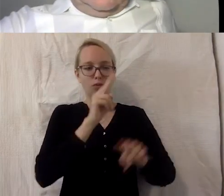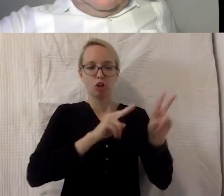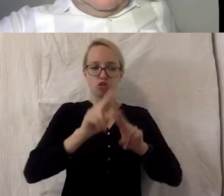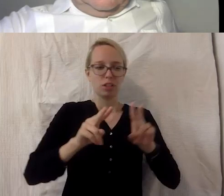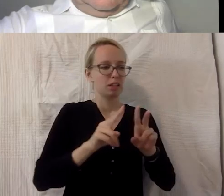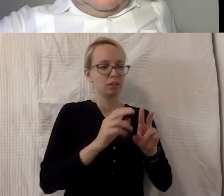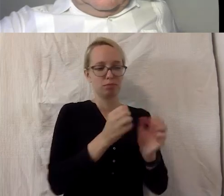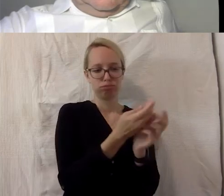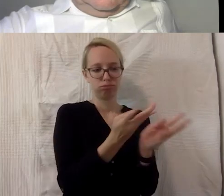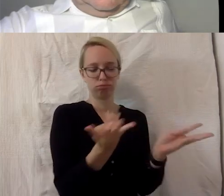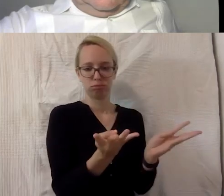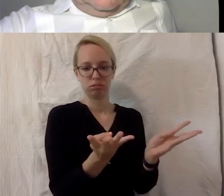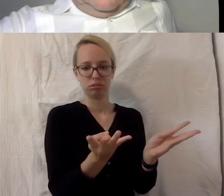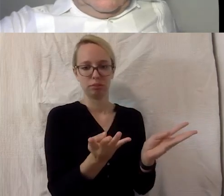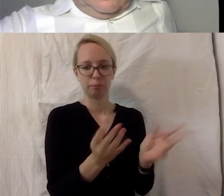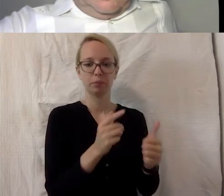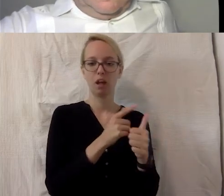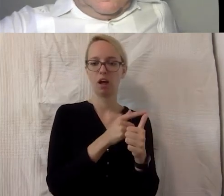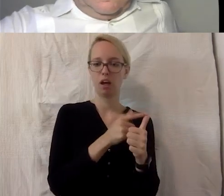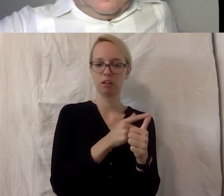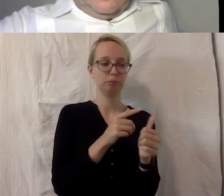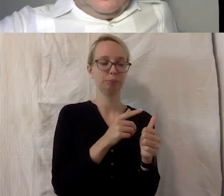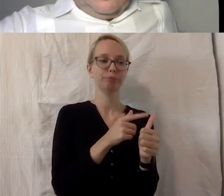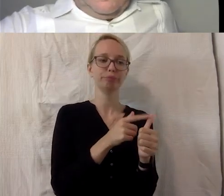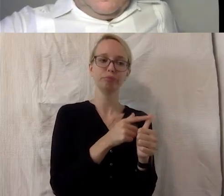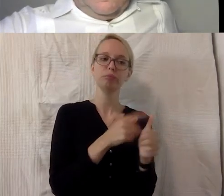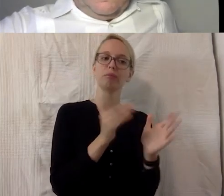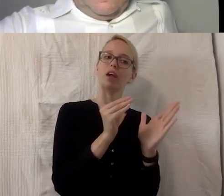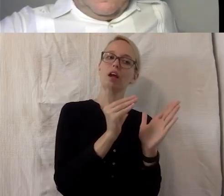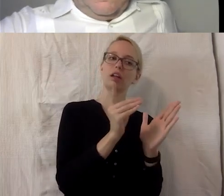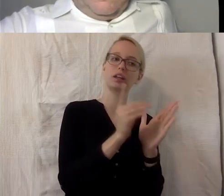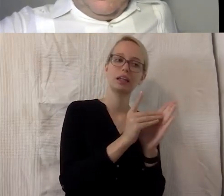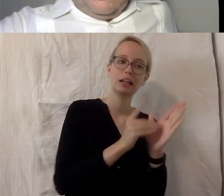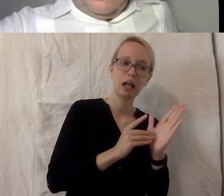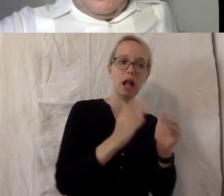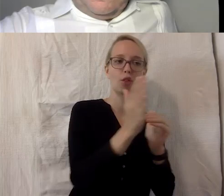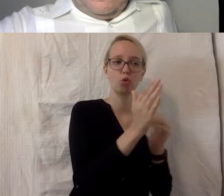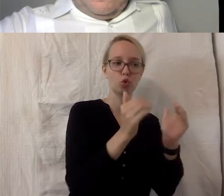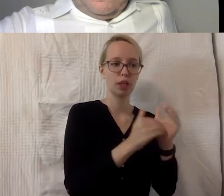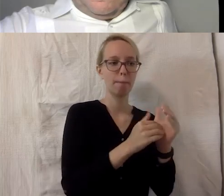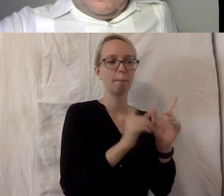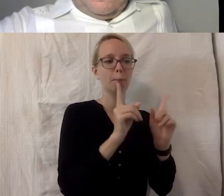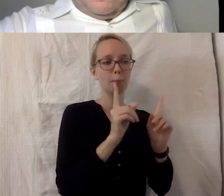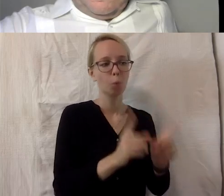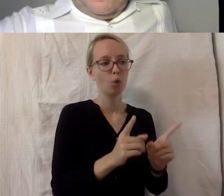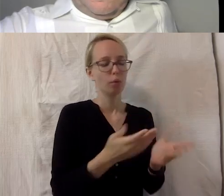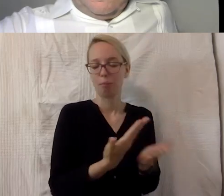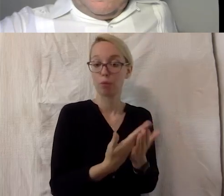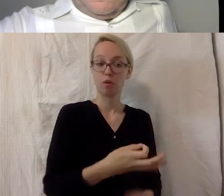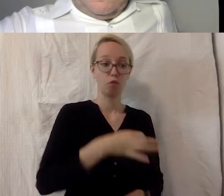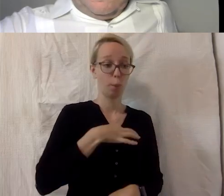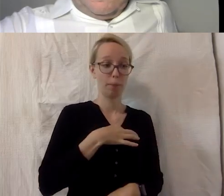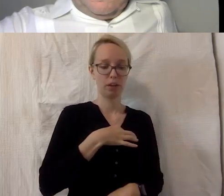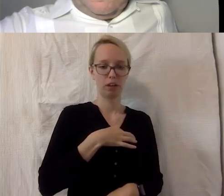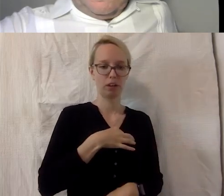Dimensionen. Die eine ist natürlich, dass digitale Systeme nutzbar sind, also dass zum Beispiel für mich Bilder